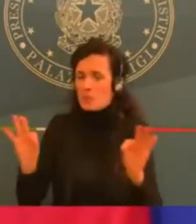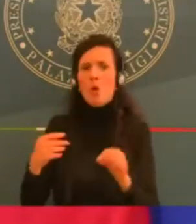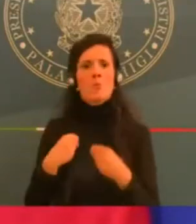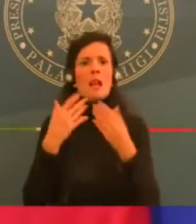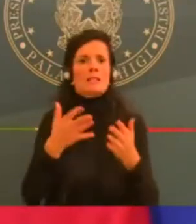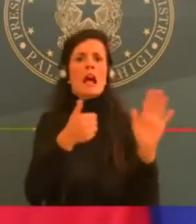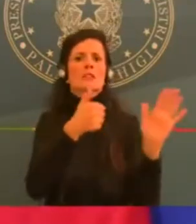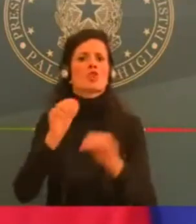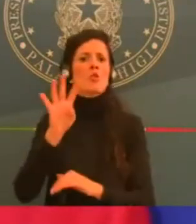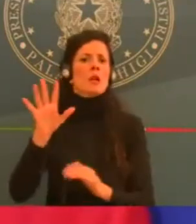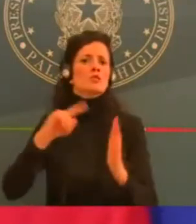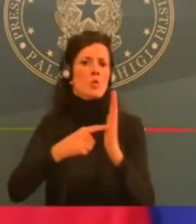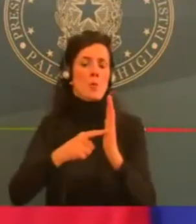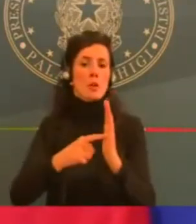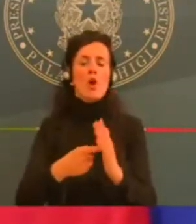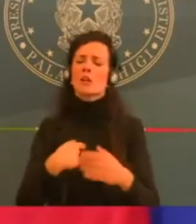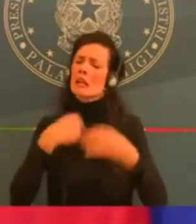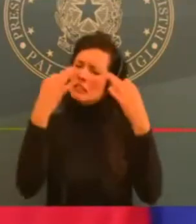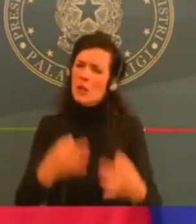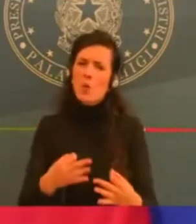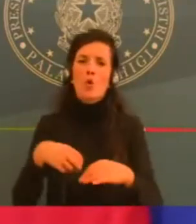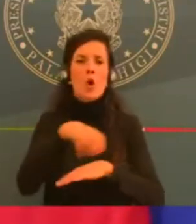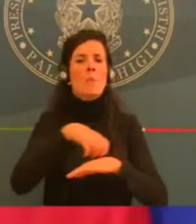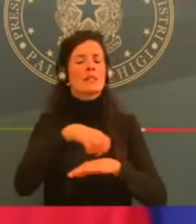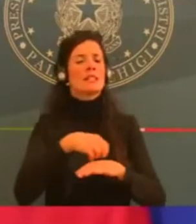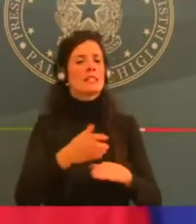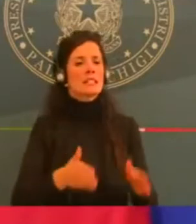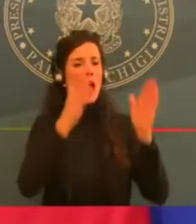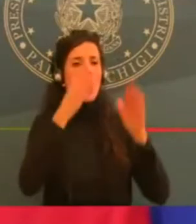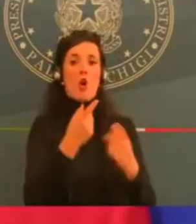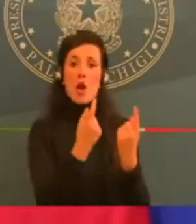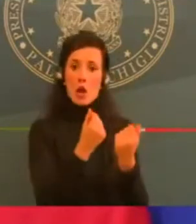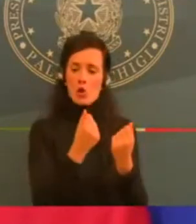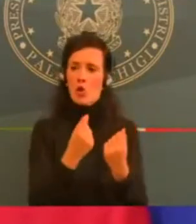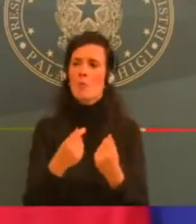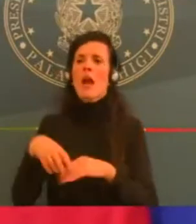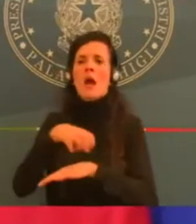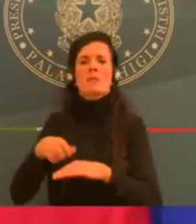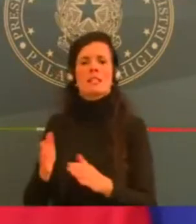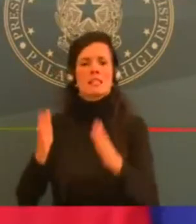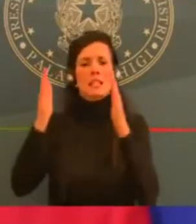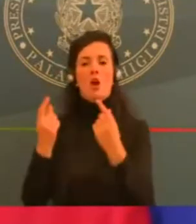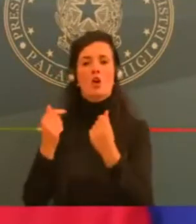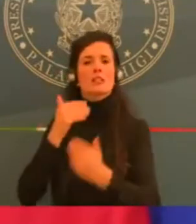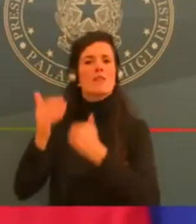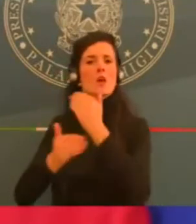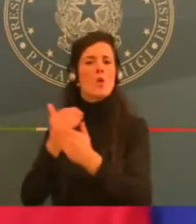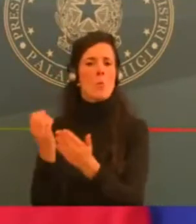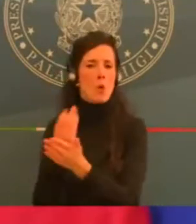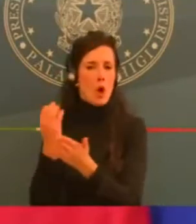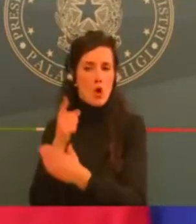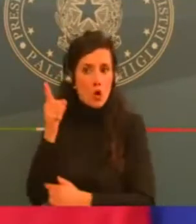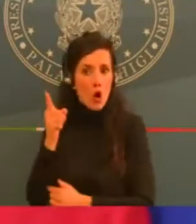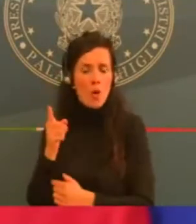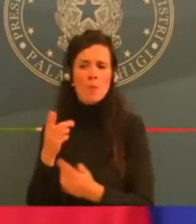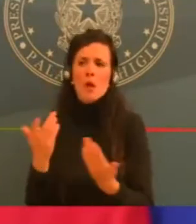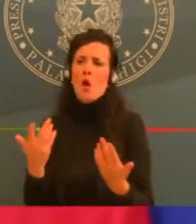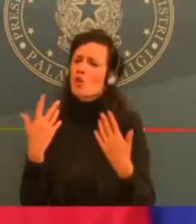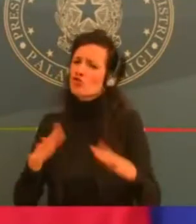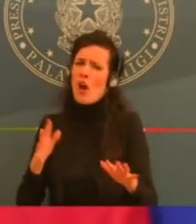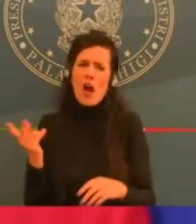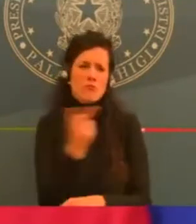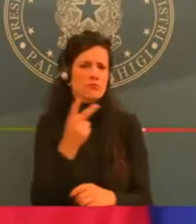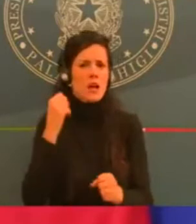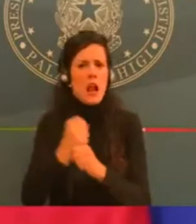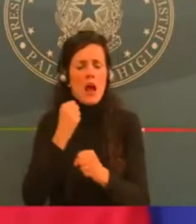Guardi, non lo dico per una clausola di stile retorica. Con tutta questa mole di interventi, quest'anno abbiamo fatto non so